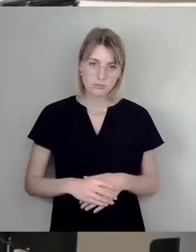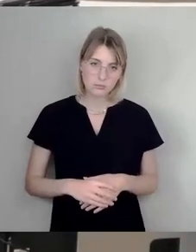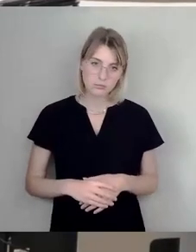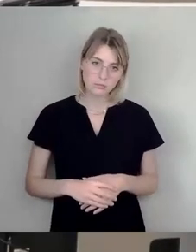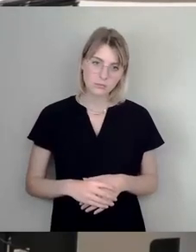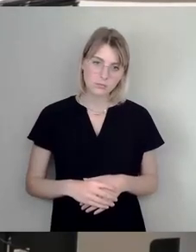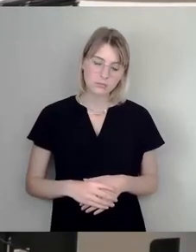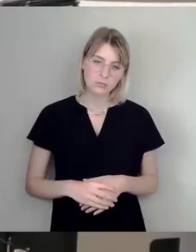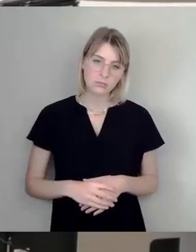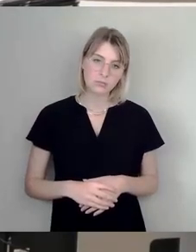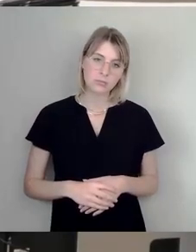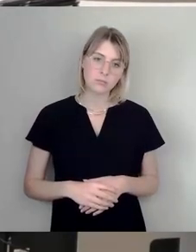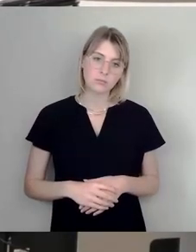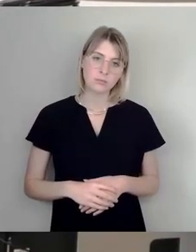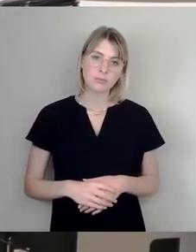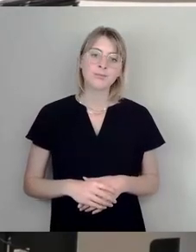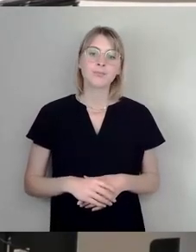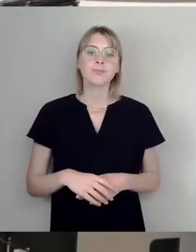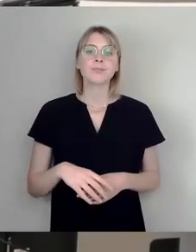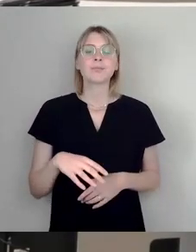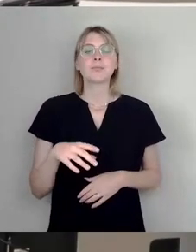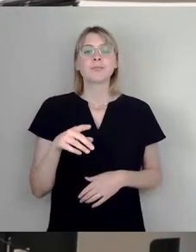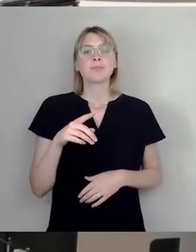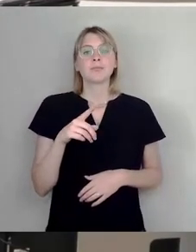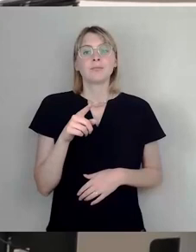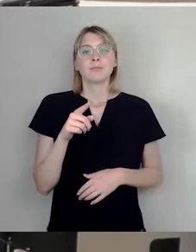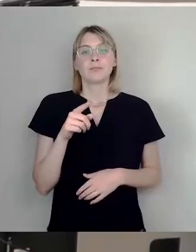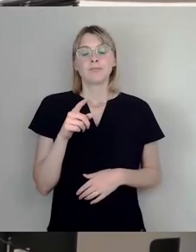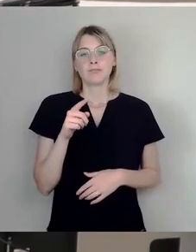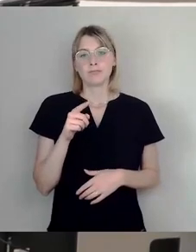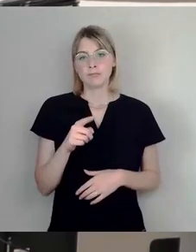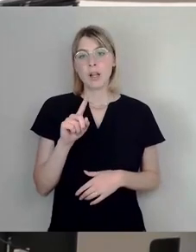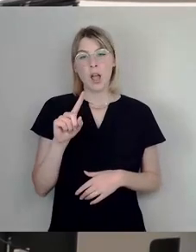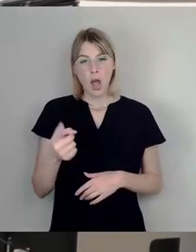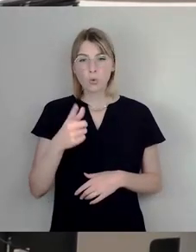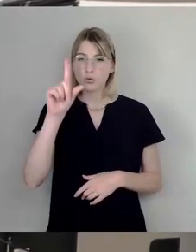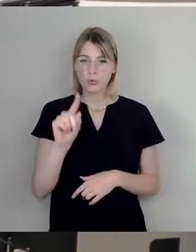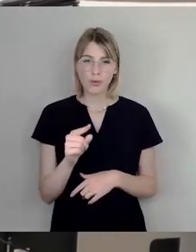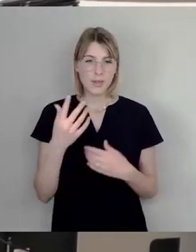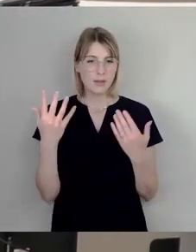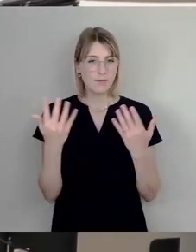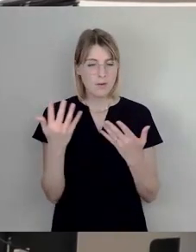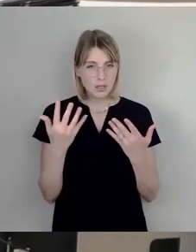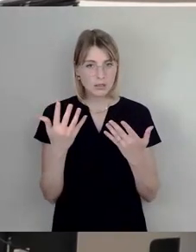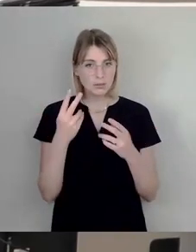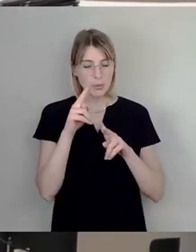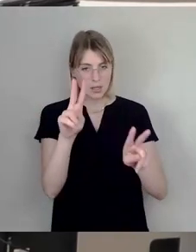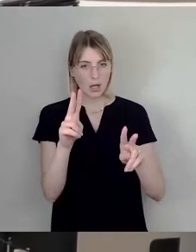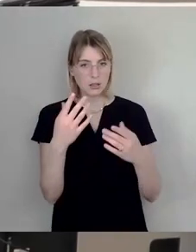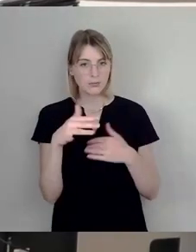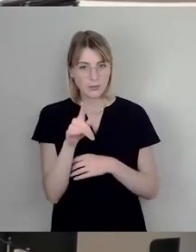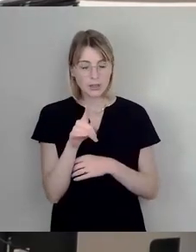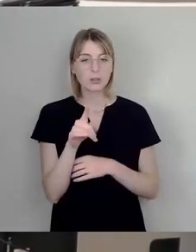Wir haben auch, was man bemerken muss, was auch noch zu wenig unsererseits Beachtung findet, wir bedeuten